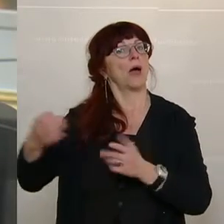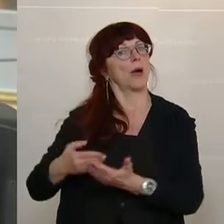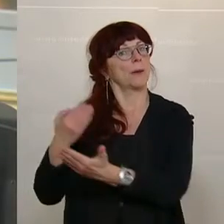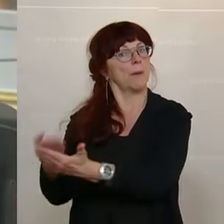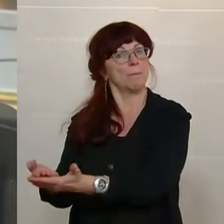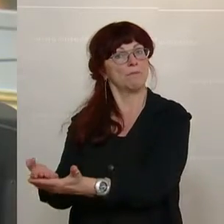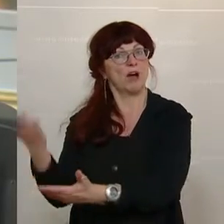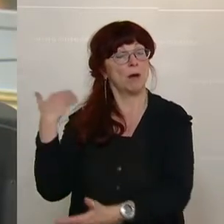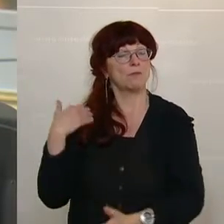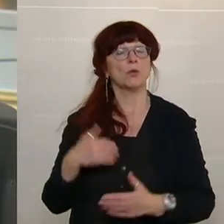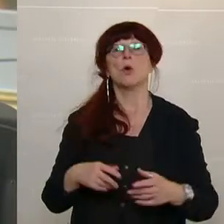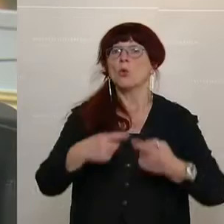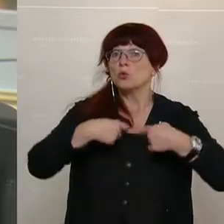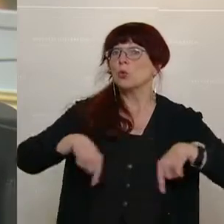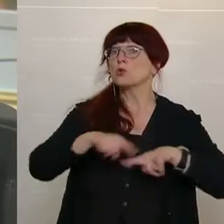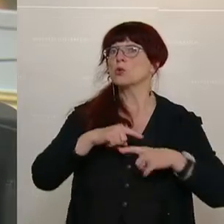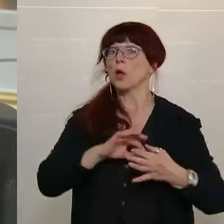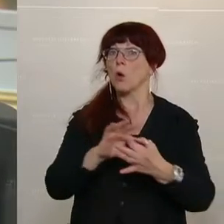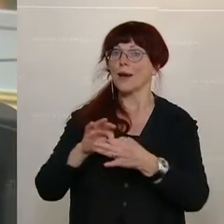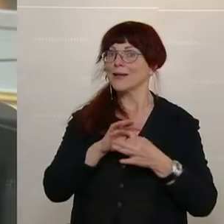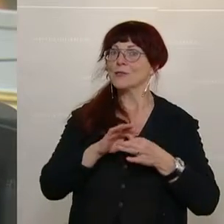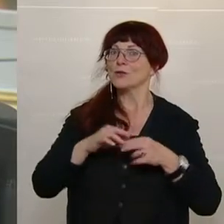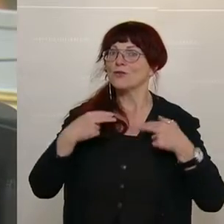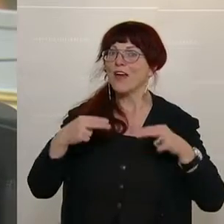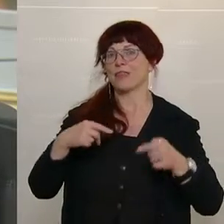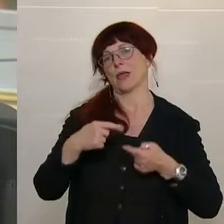wir haben unsere Organisation weiterentwickelt.